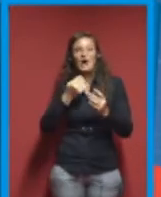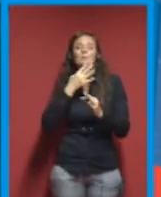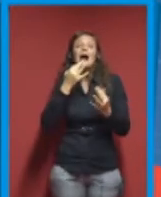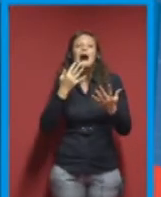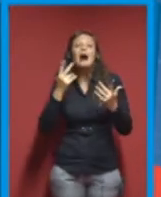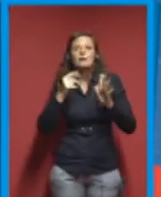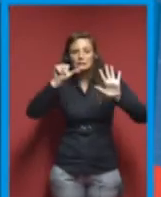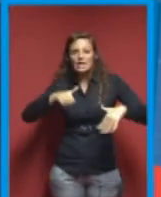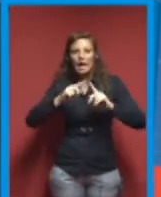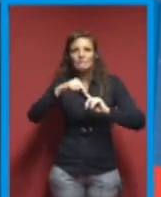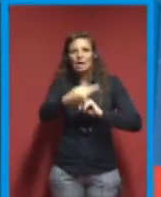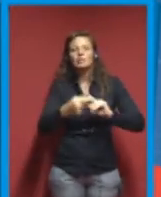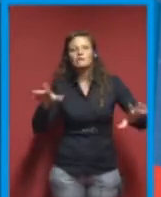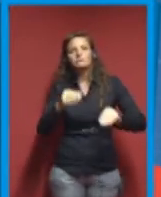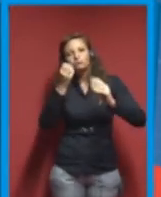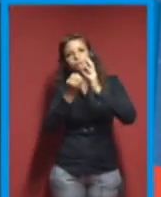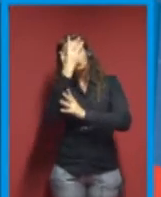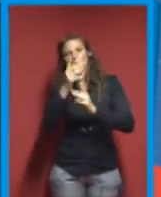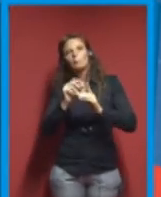prototipo,